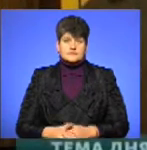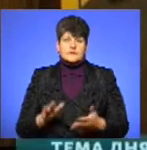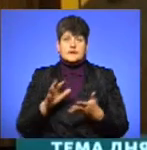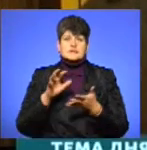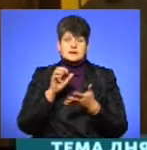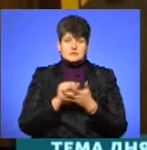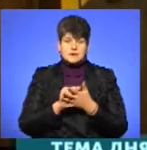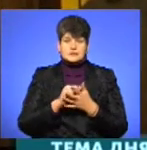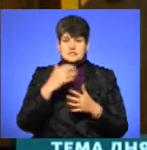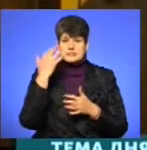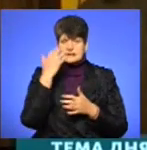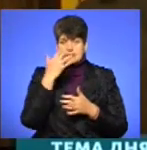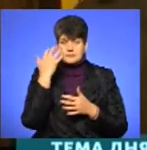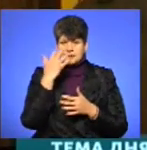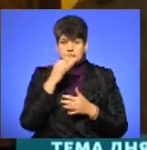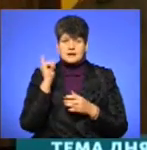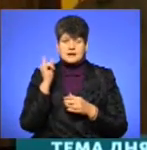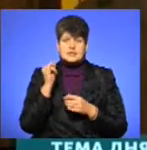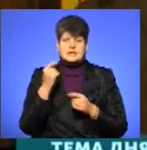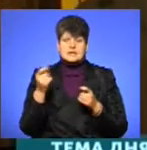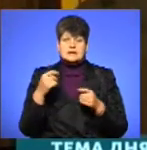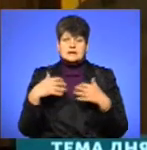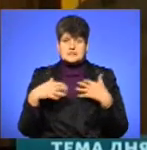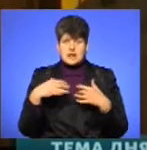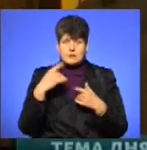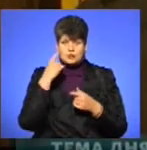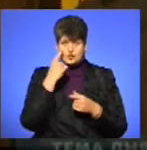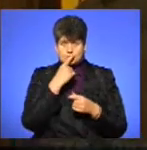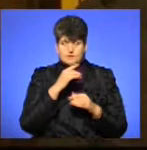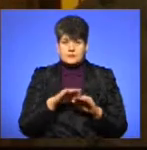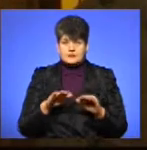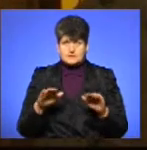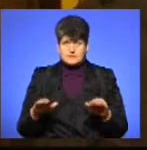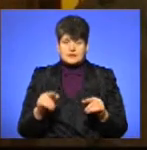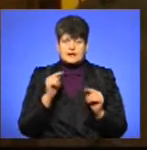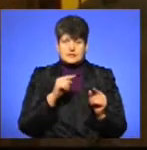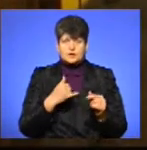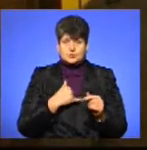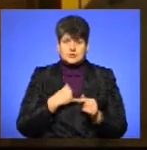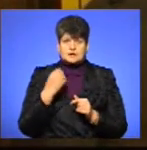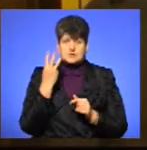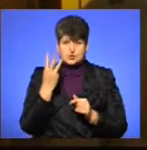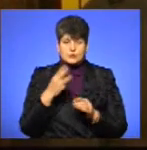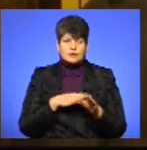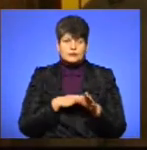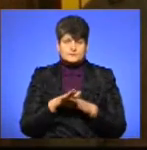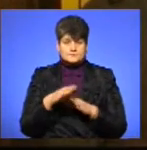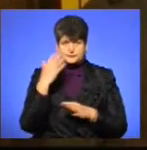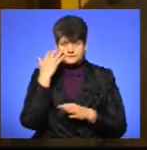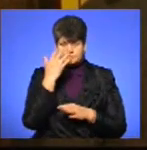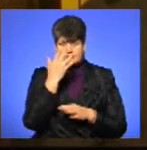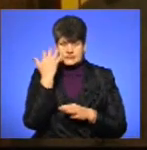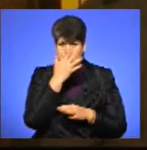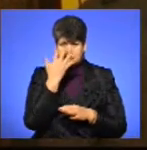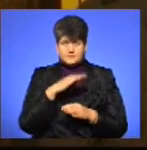Займаюся сліпими і слабозорими дітьми. Їх у нас троє зовсім незрячих діток.